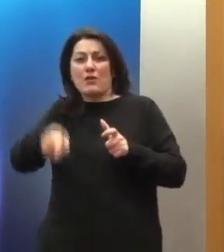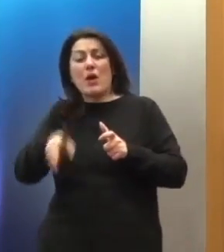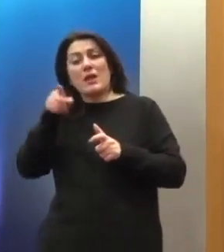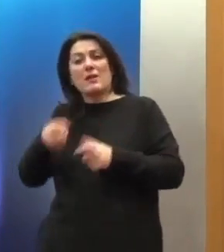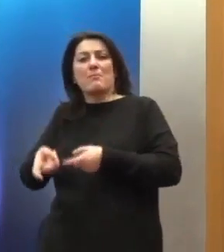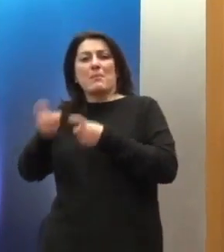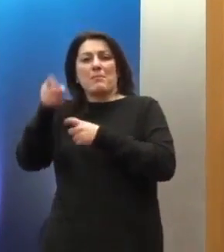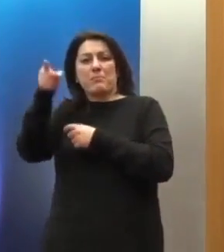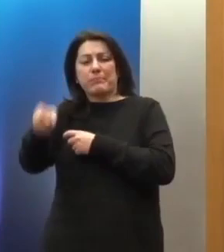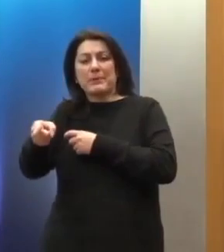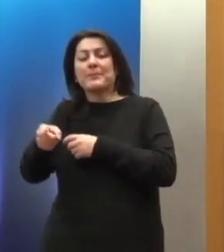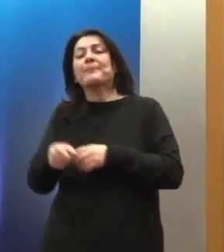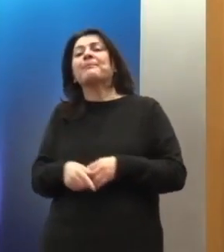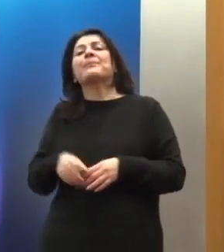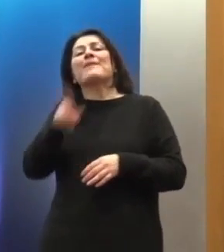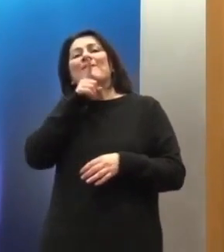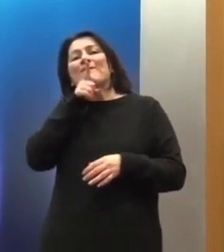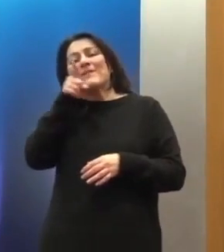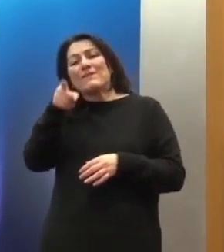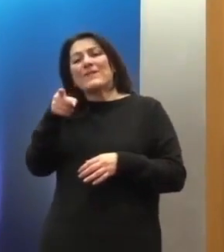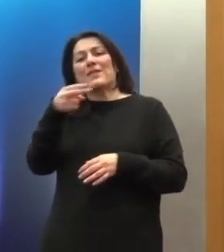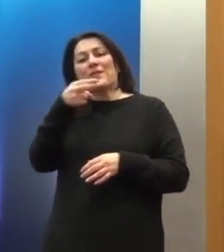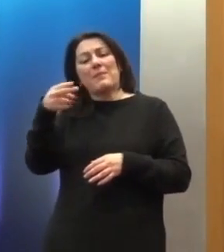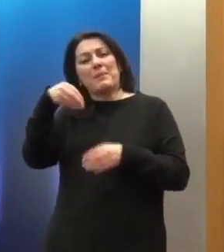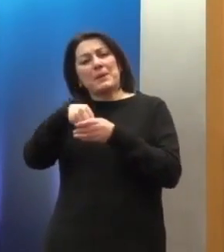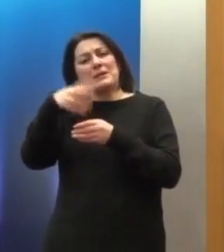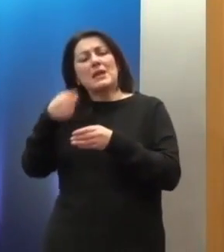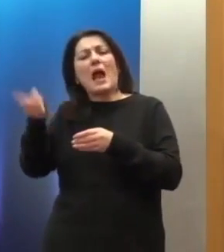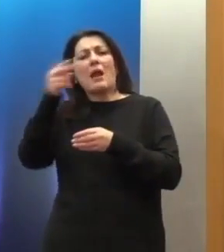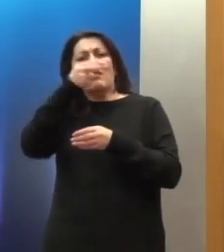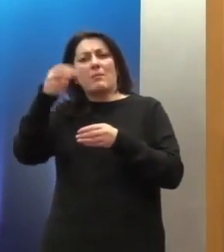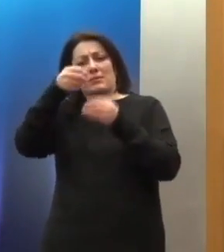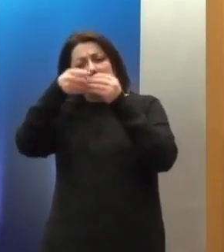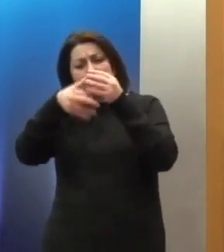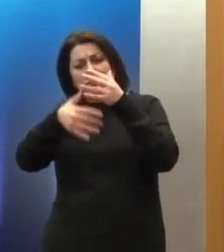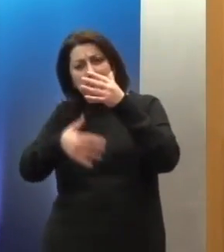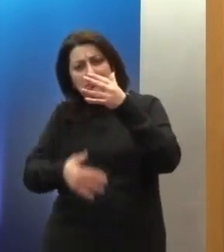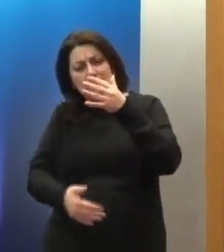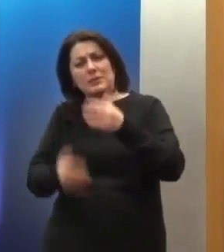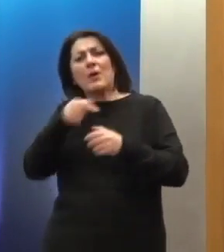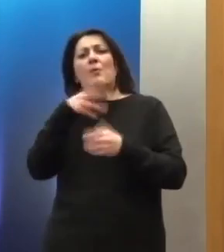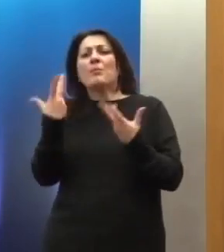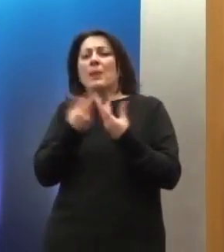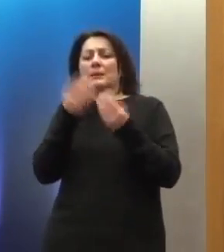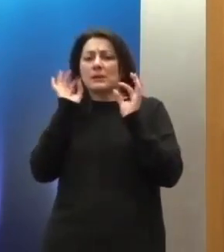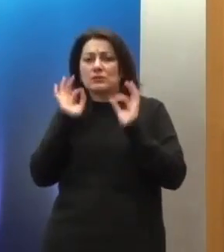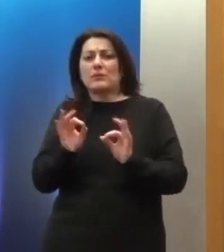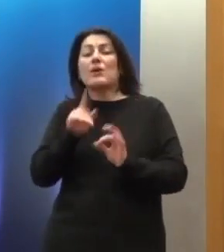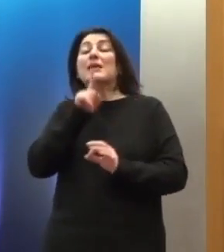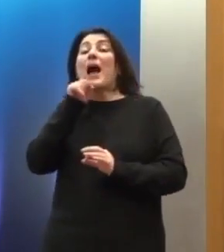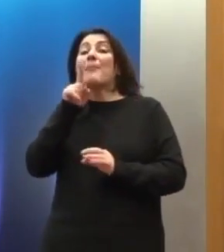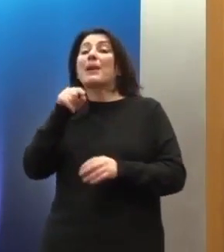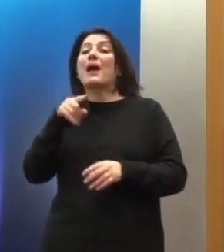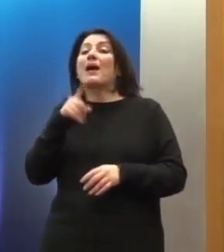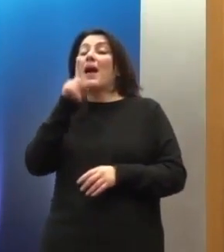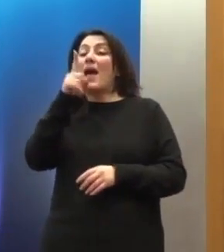μακαρατζής υπάρχουν και μια σειρά από άλλες υποθέσεις οι οποίες δεν έχουν πλέον καμία σχέση με τα πραγματικά περιστατικά της υπόθεσης μακαρατζής. Απλά και μόνο θέτουν το ίδιο ζήτημα.